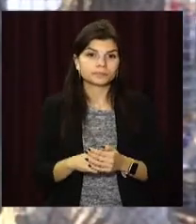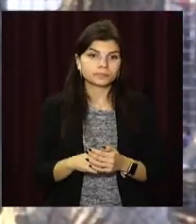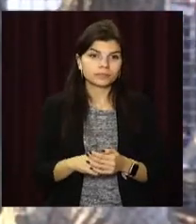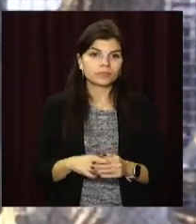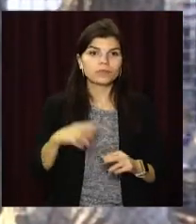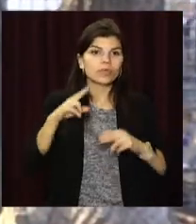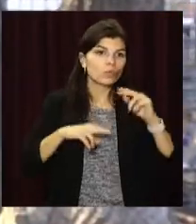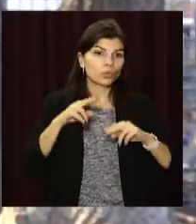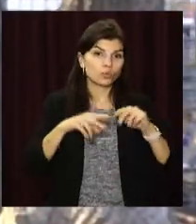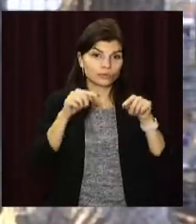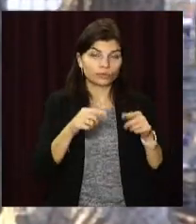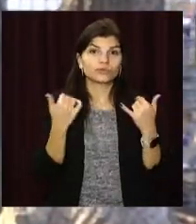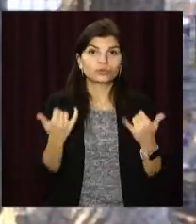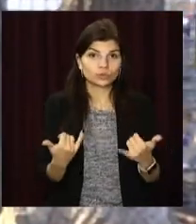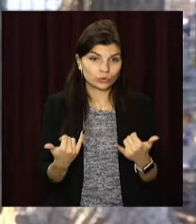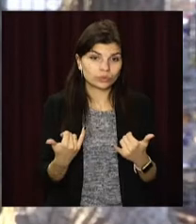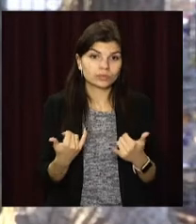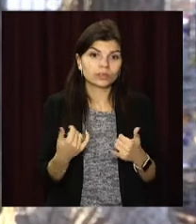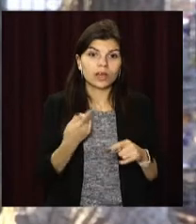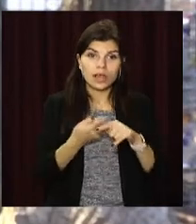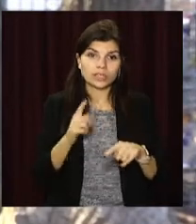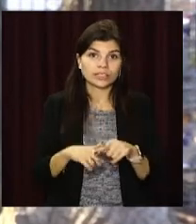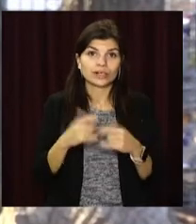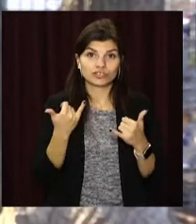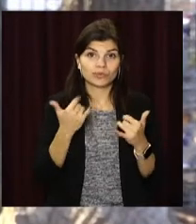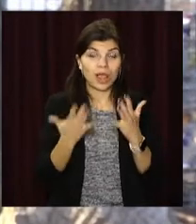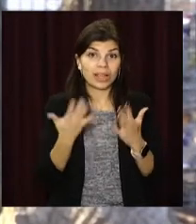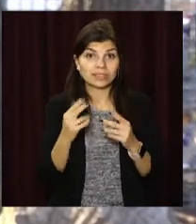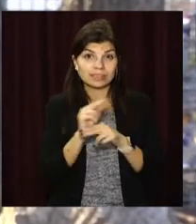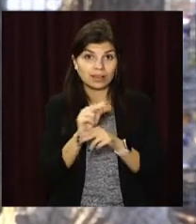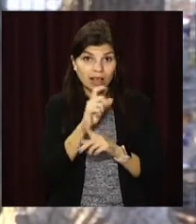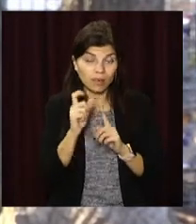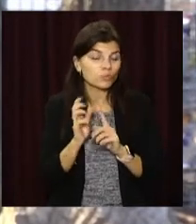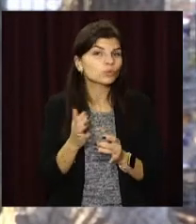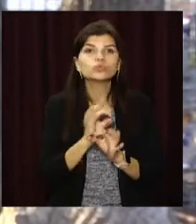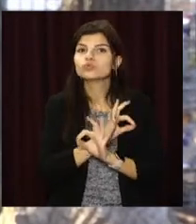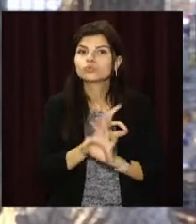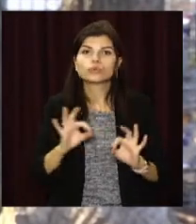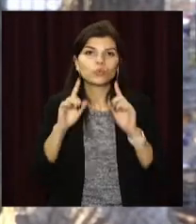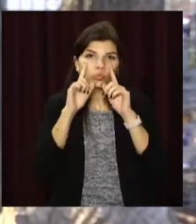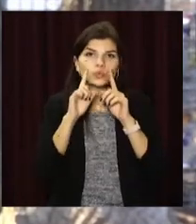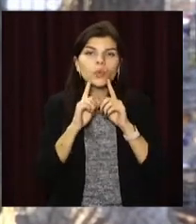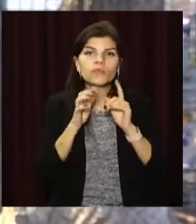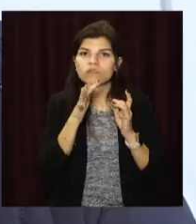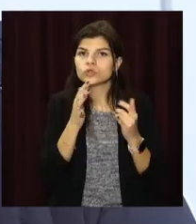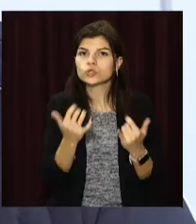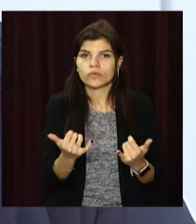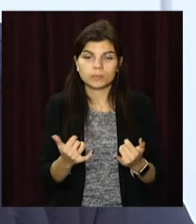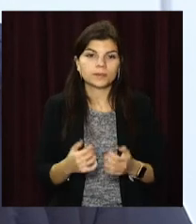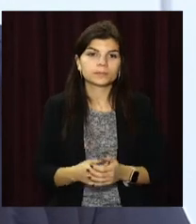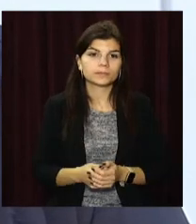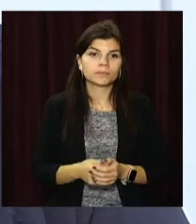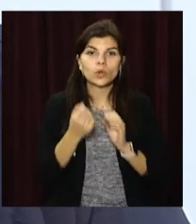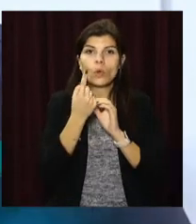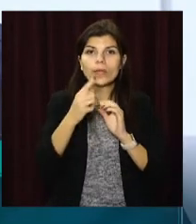будівництво даної сучасної споруди, то це буде просто чудово, це буде комфортно, сучасно. 11